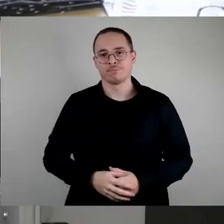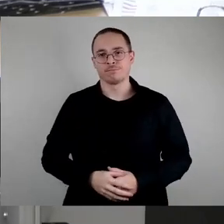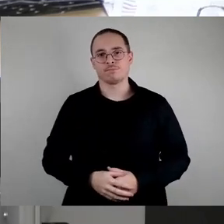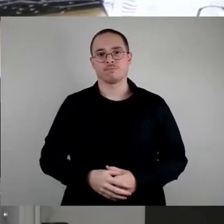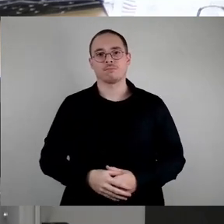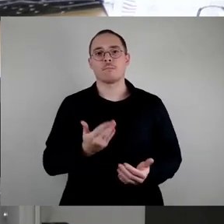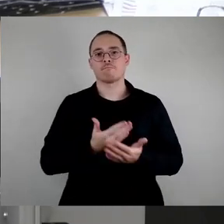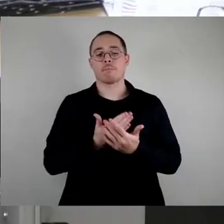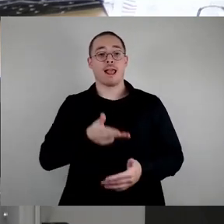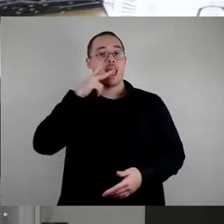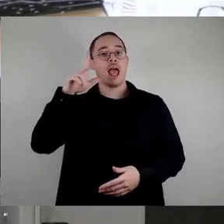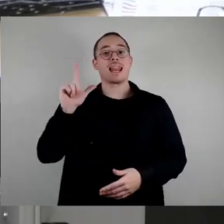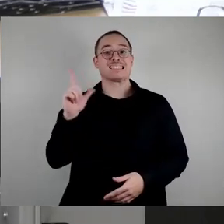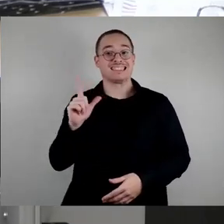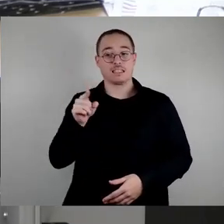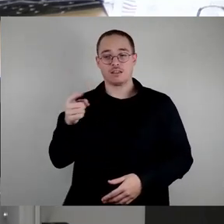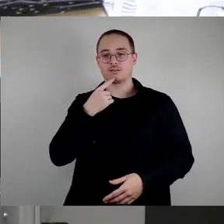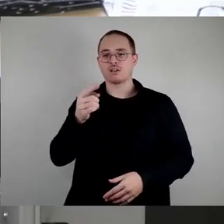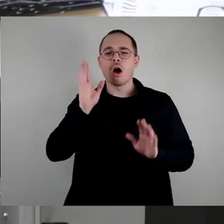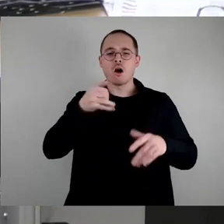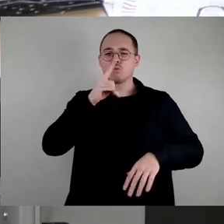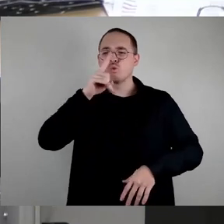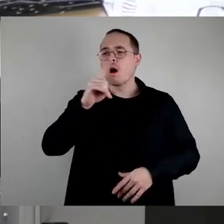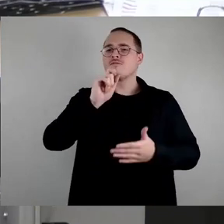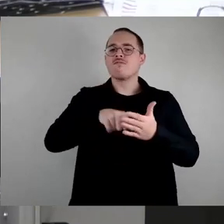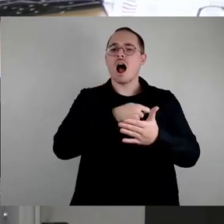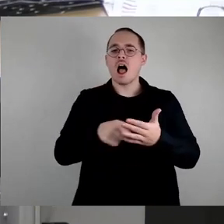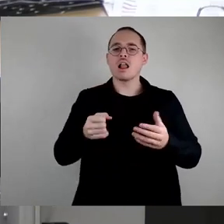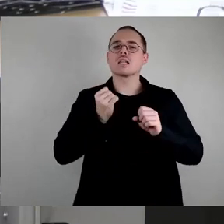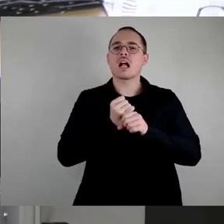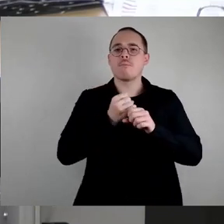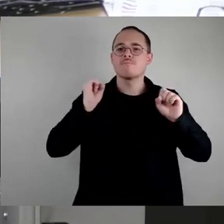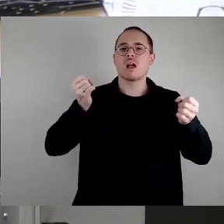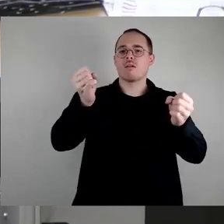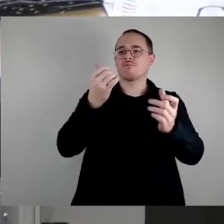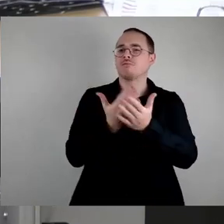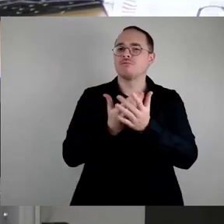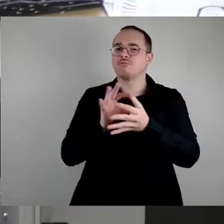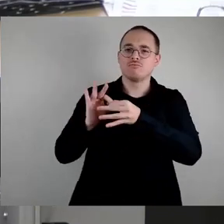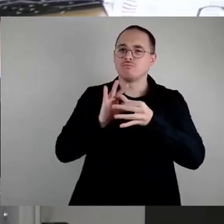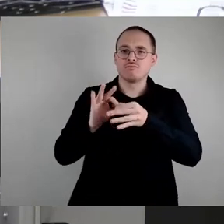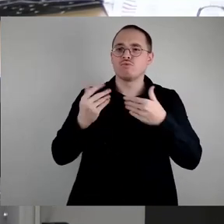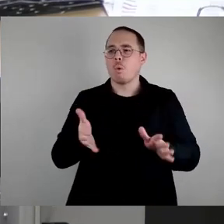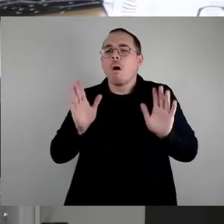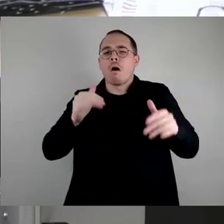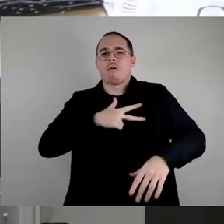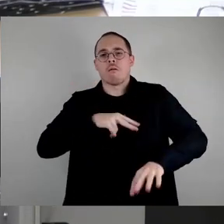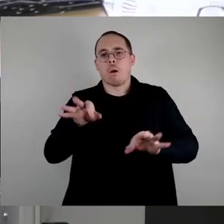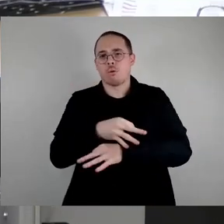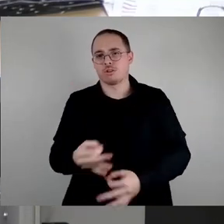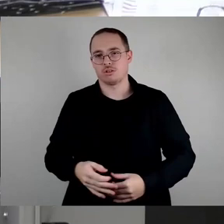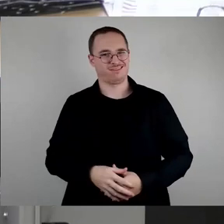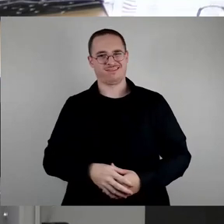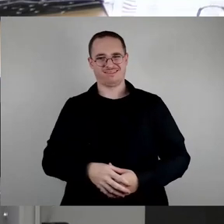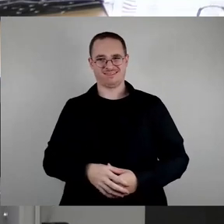Laczynski hat gemeint, das wäre ja nur Wahlkampfgetöse. Ich halte das für sehr großen Quatsch. Schließlich waren es auch beim letzten Jahreswechsel